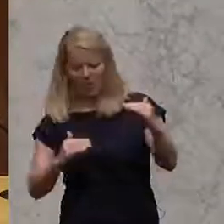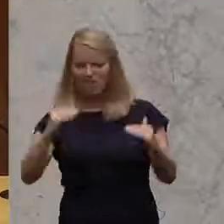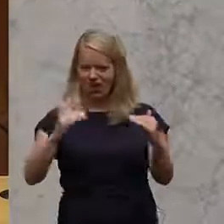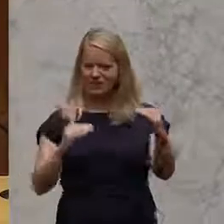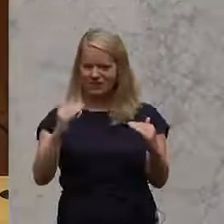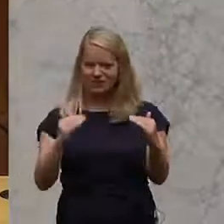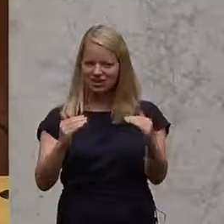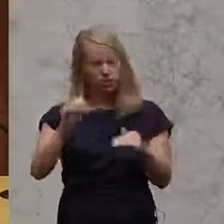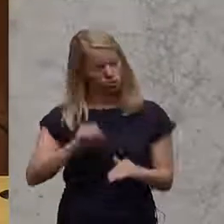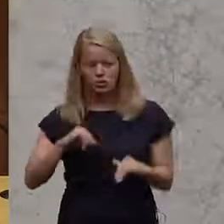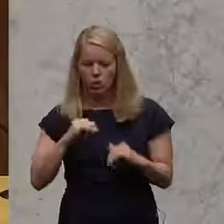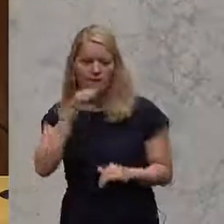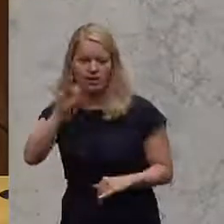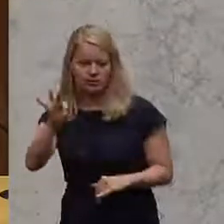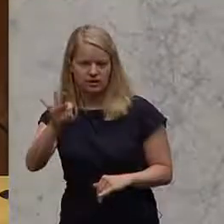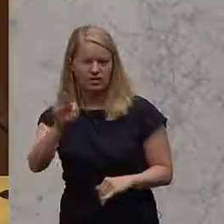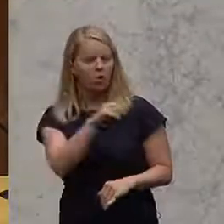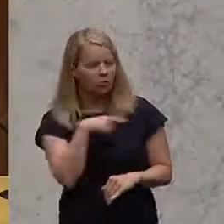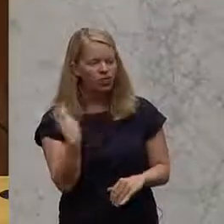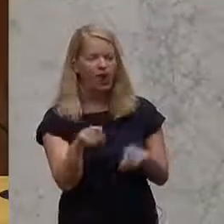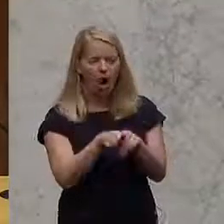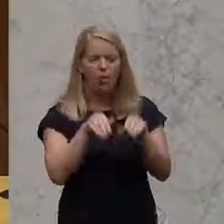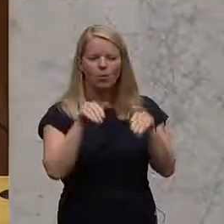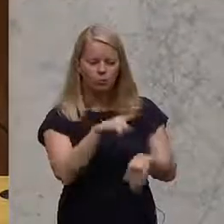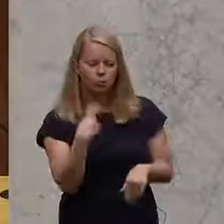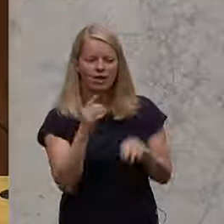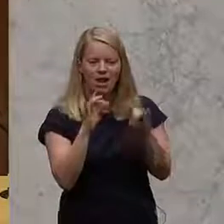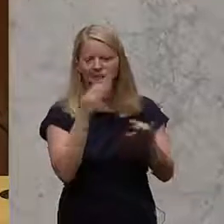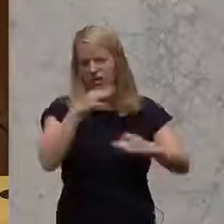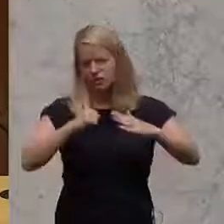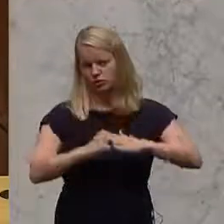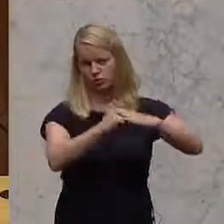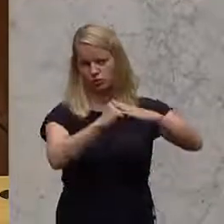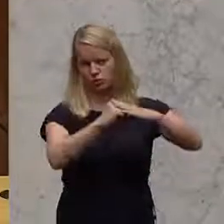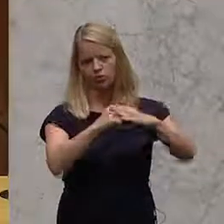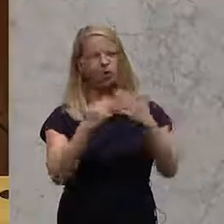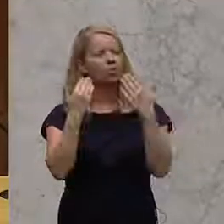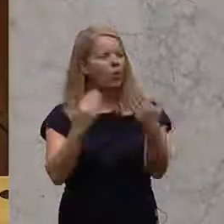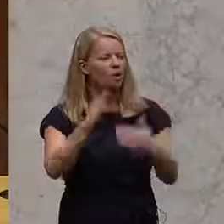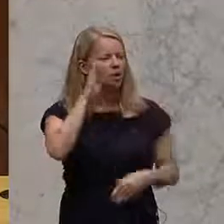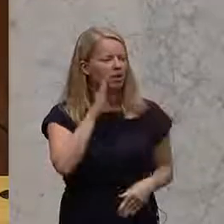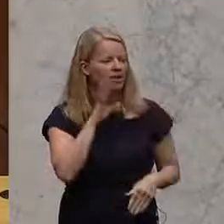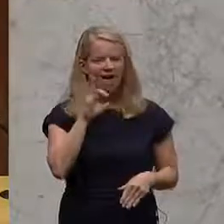besser unterstützen. Und lesen Sie heute bitte im Fall danach eine